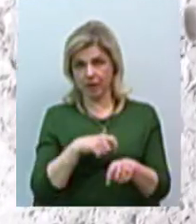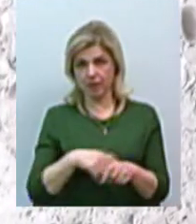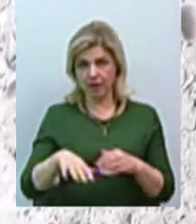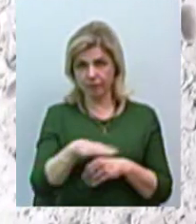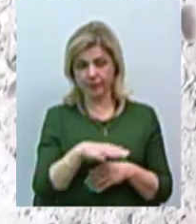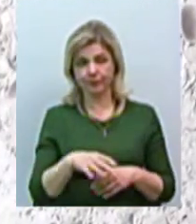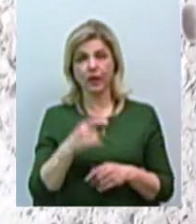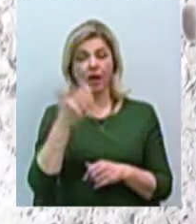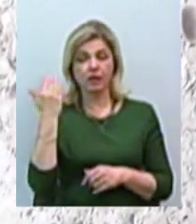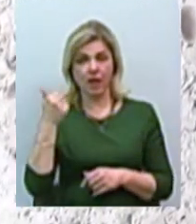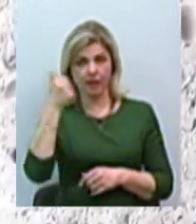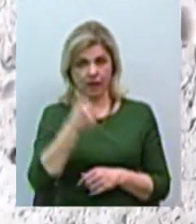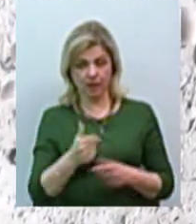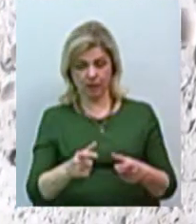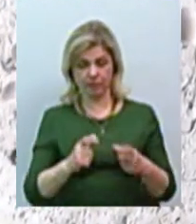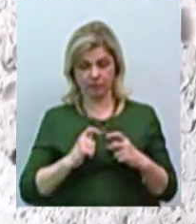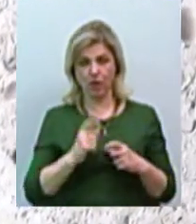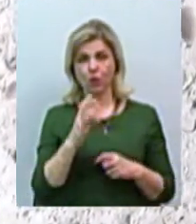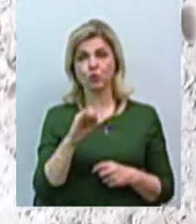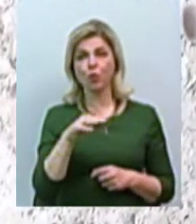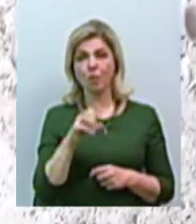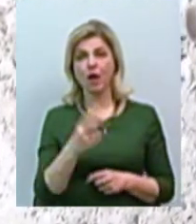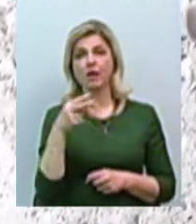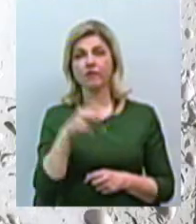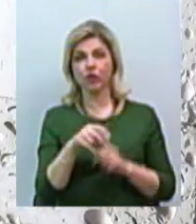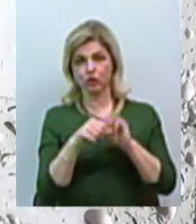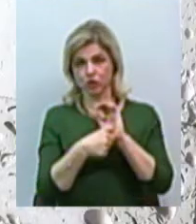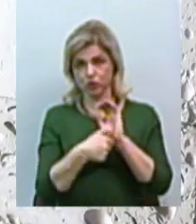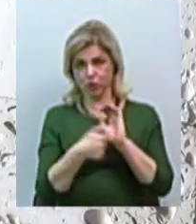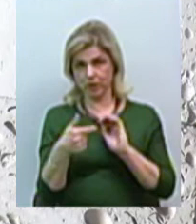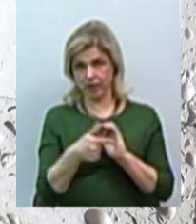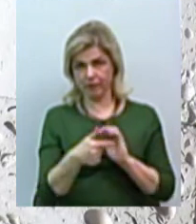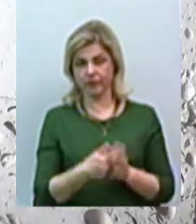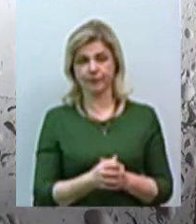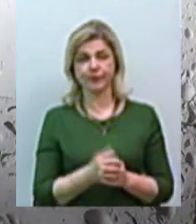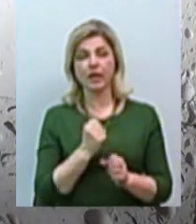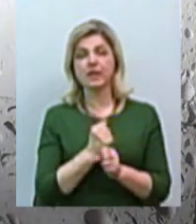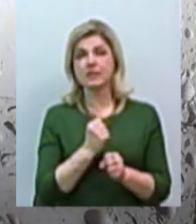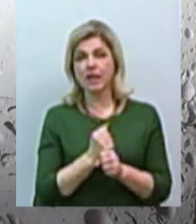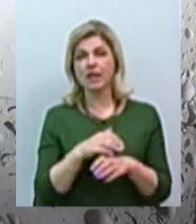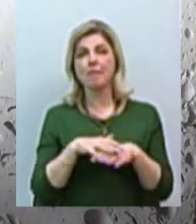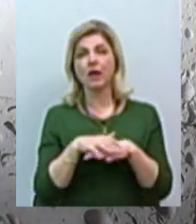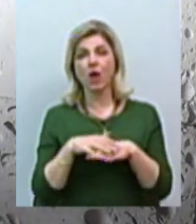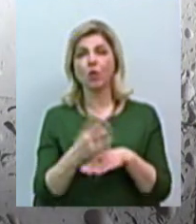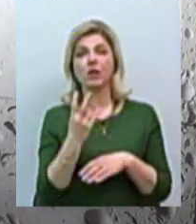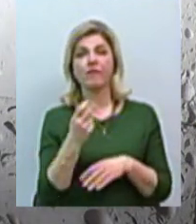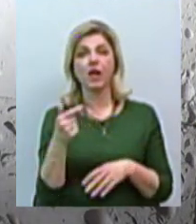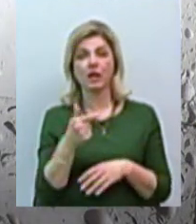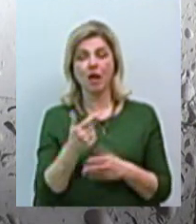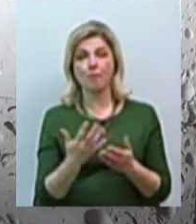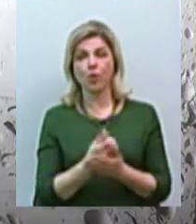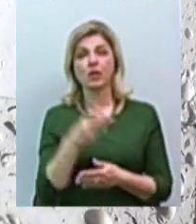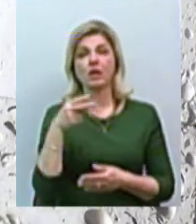отримала квитанцію за теплопостачання на суму 2600 гривень. Зробили перерахунок 200 гривень, вийшло до сплати